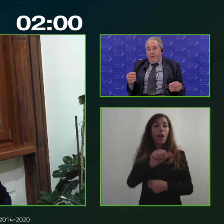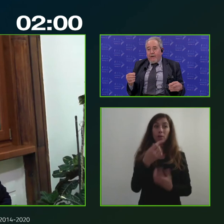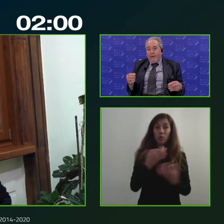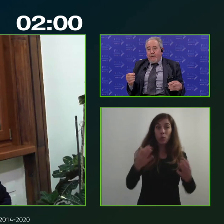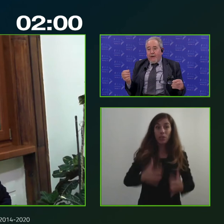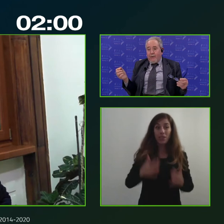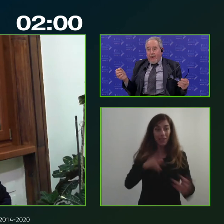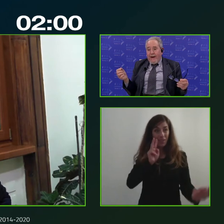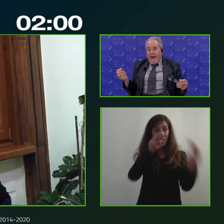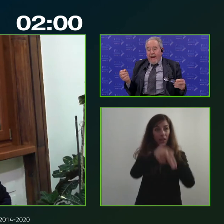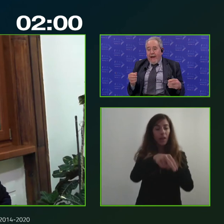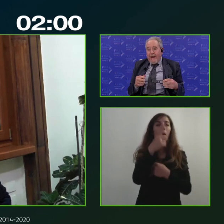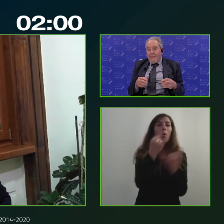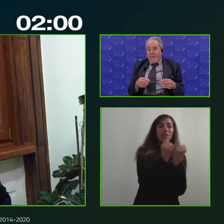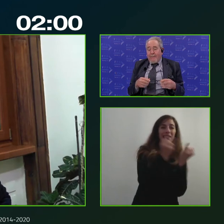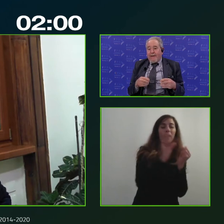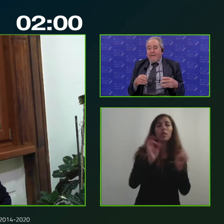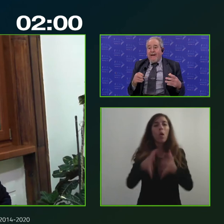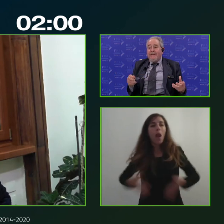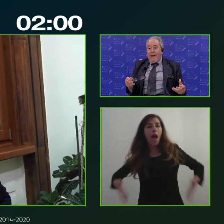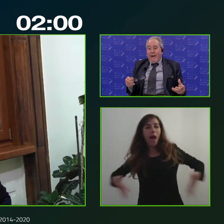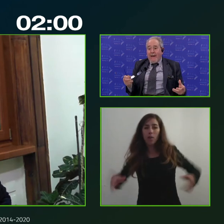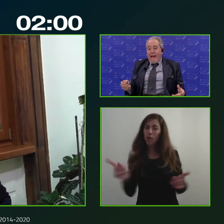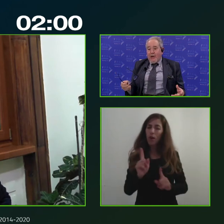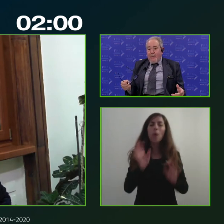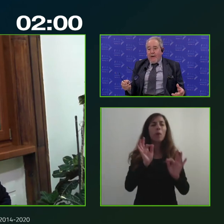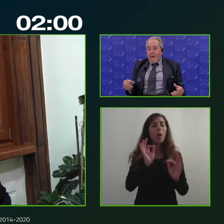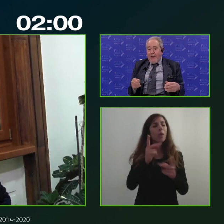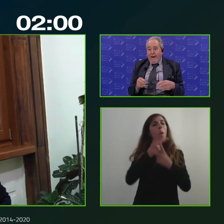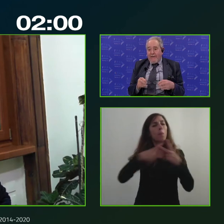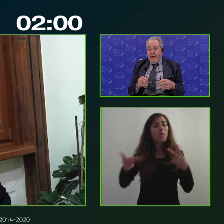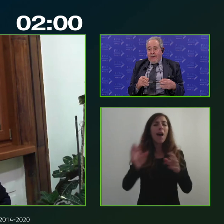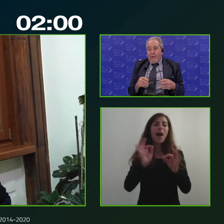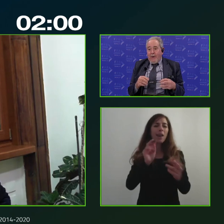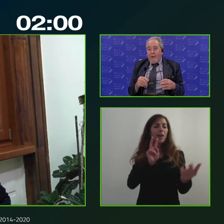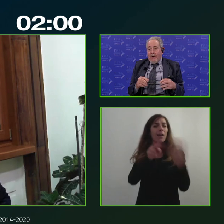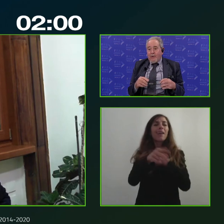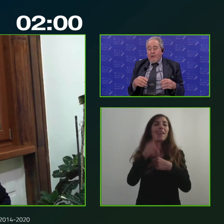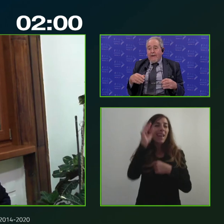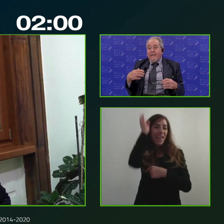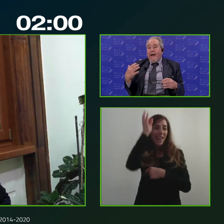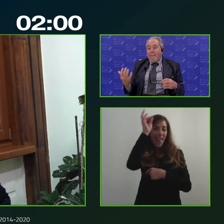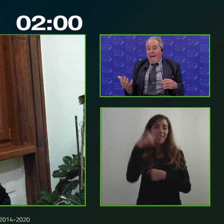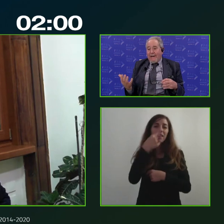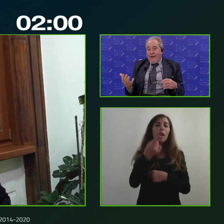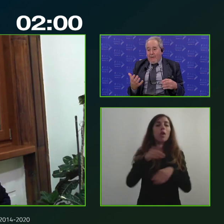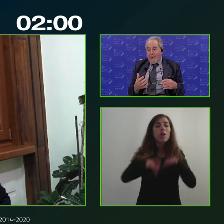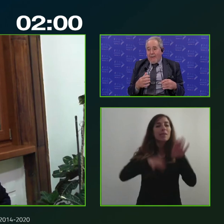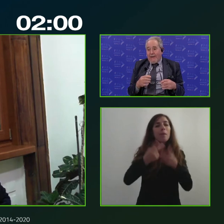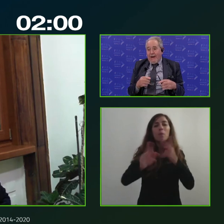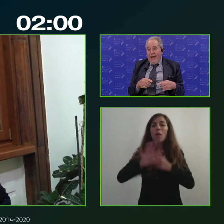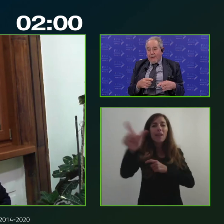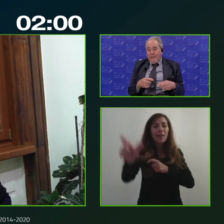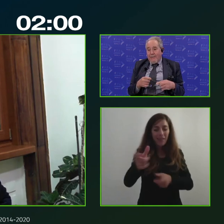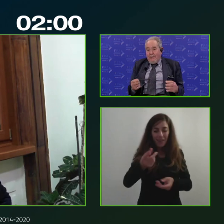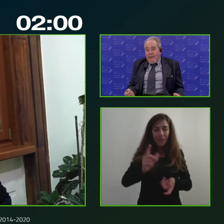mettiamo uno stretto stretto una cosa larga larga mettersi nelle scarpe degli altri come dicono gli inglesi insomma una politica di coesione che sia empatica questo è